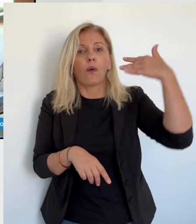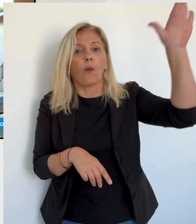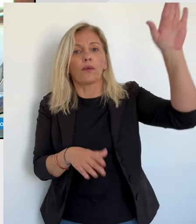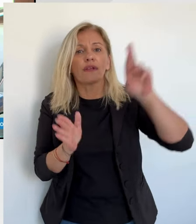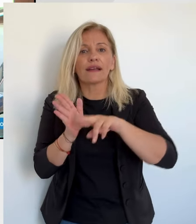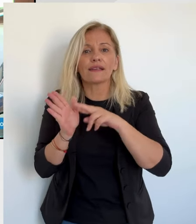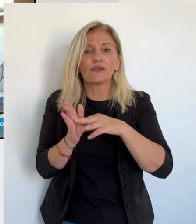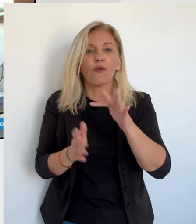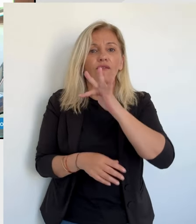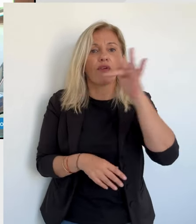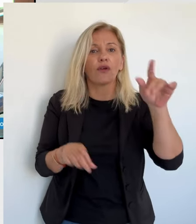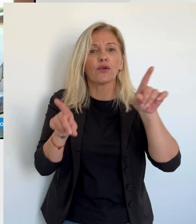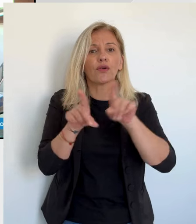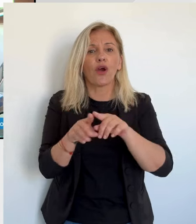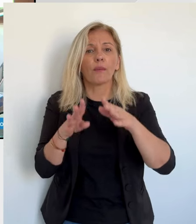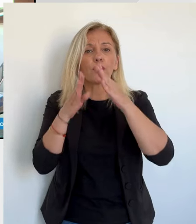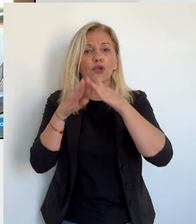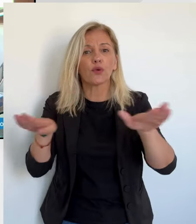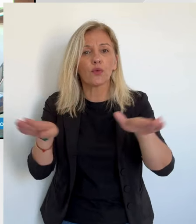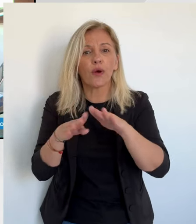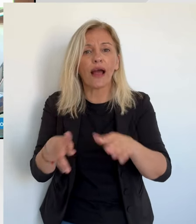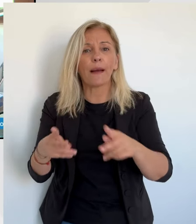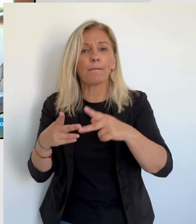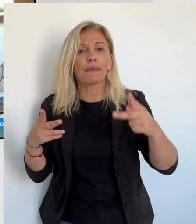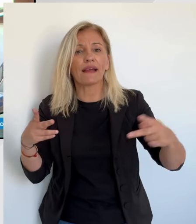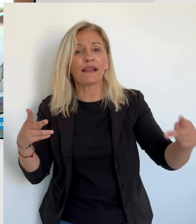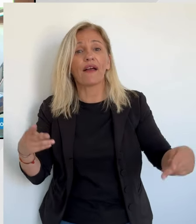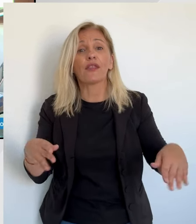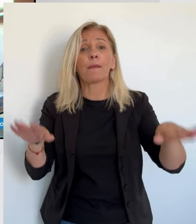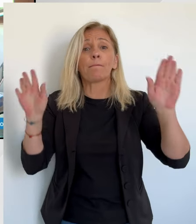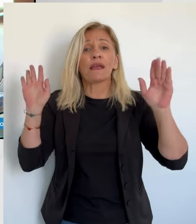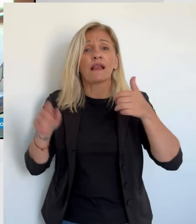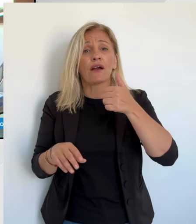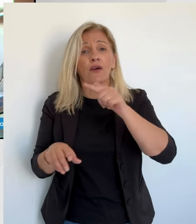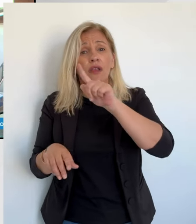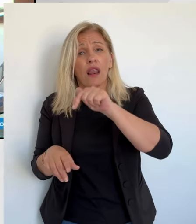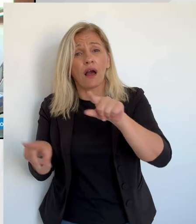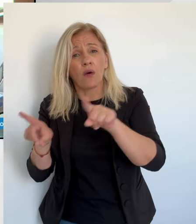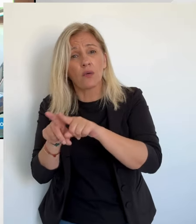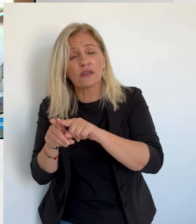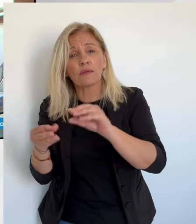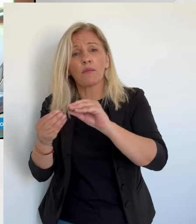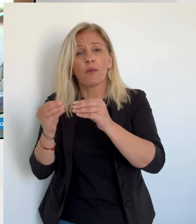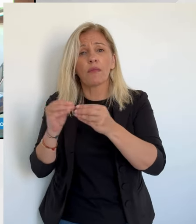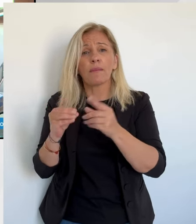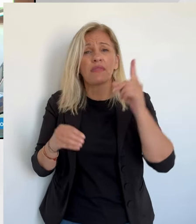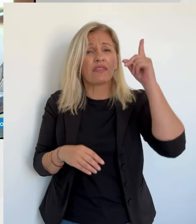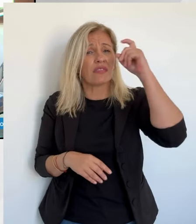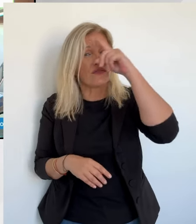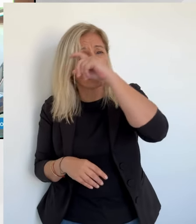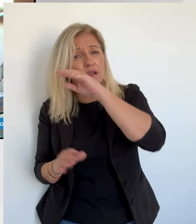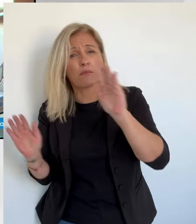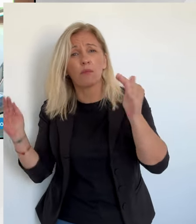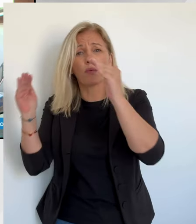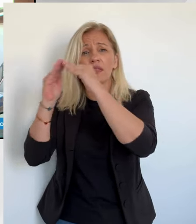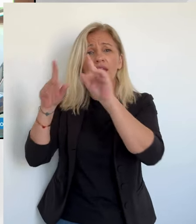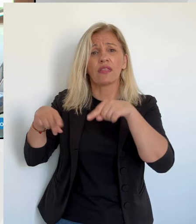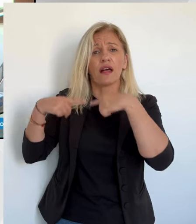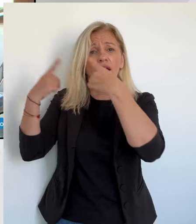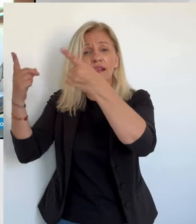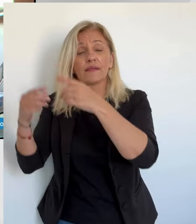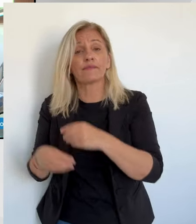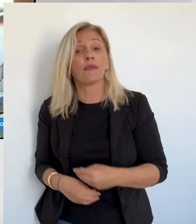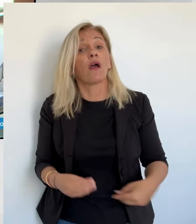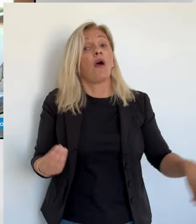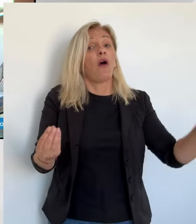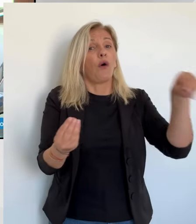la Corse a des caractéristiques, des spécificités, et des contraintes qui sont communes à certaines zones de France métropolitaine, en l'occurrence des zones montagneuses, mais comme le Jura, comme